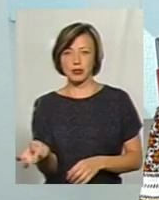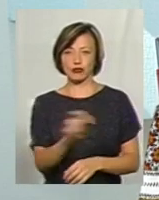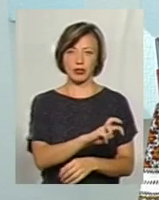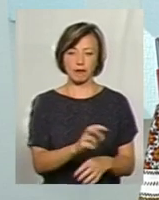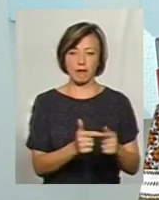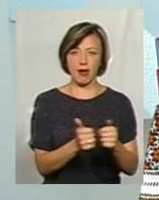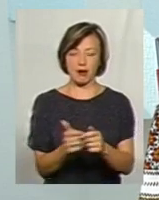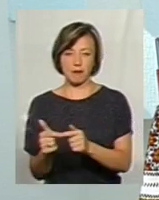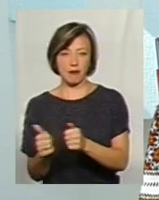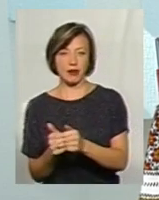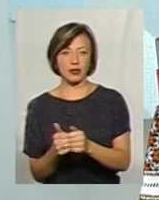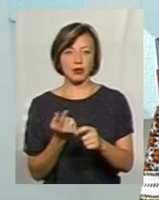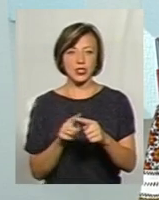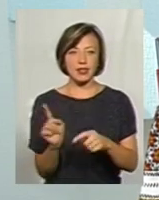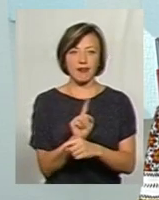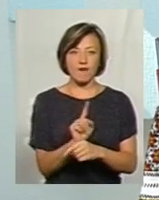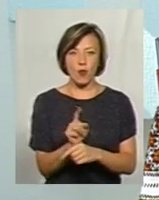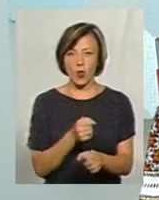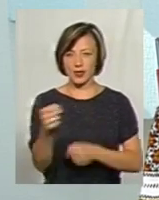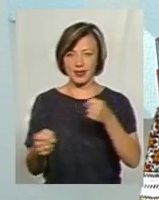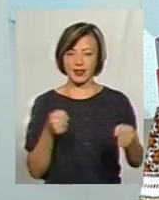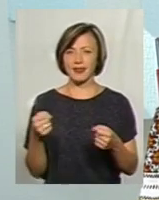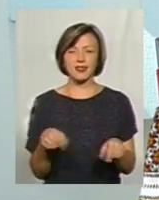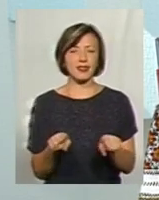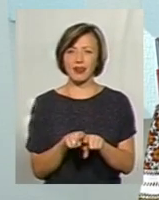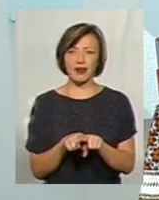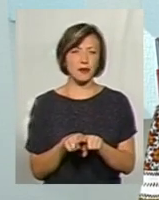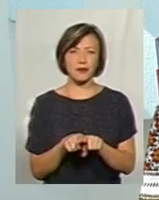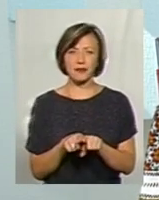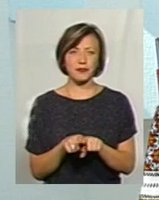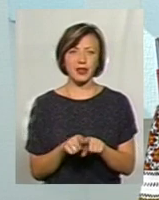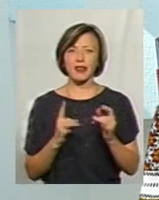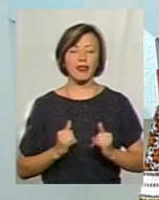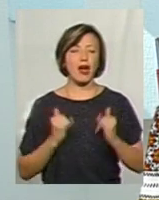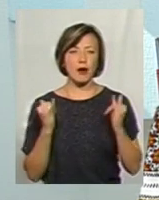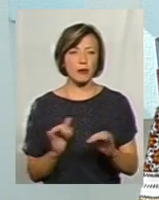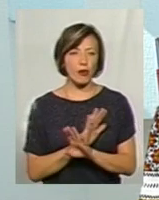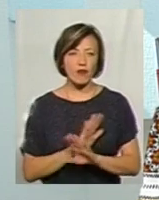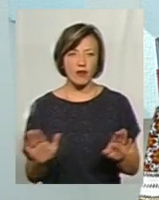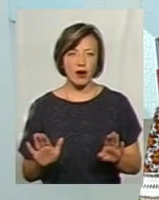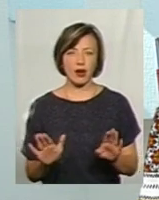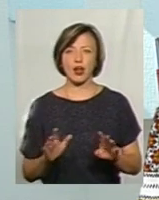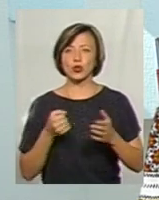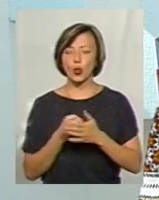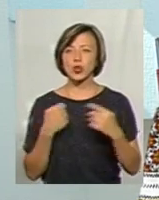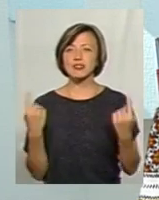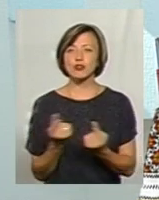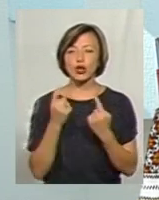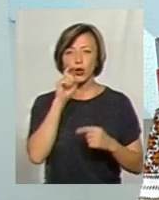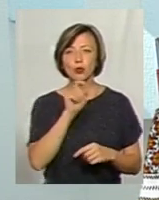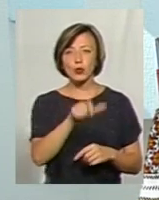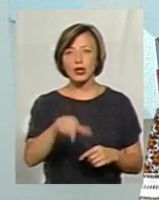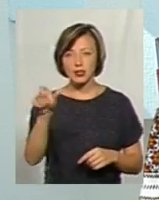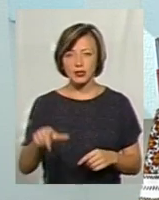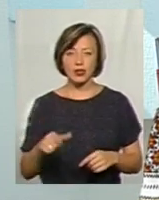партії, оці квоти і взагалі настільки така неповага звичайних українців, звичайних